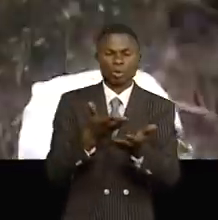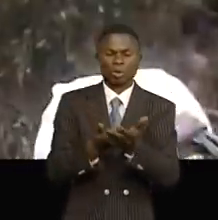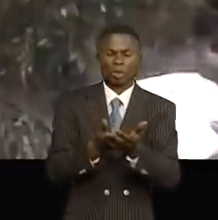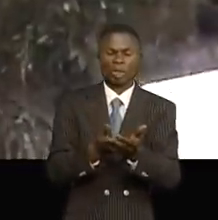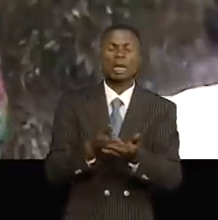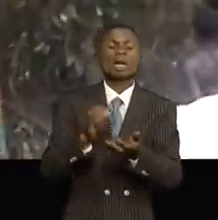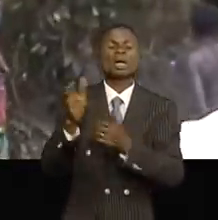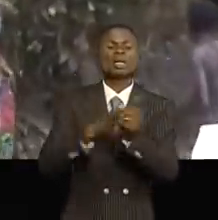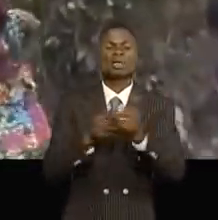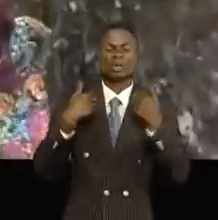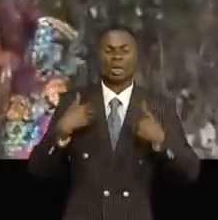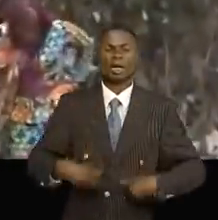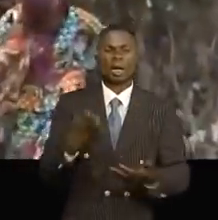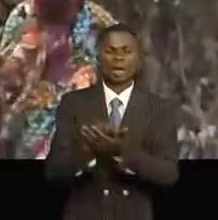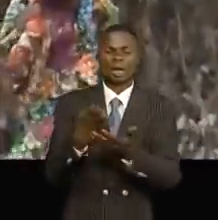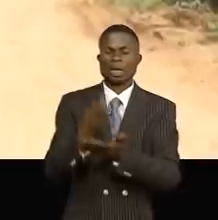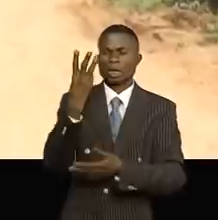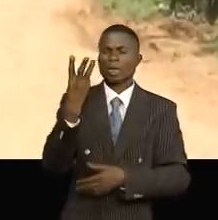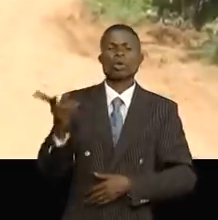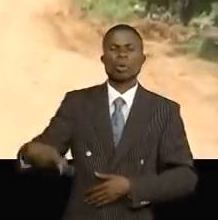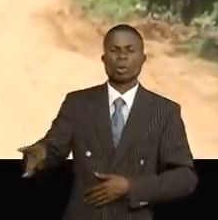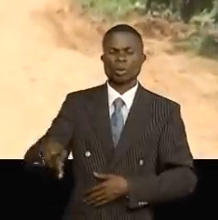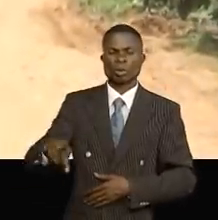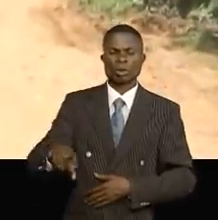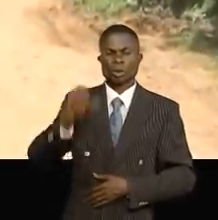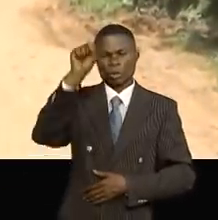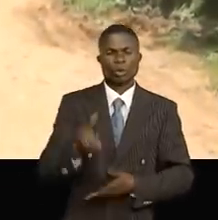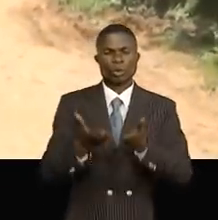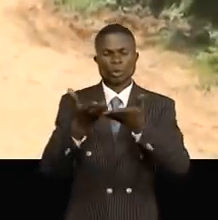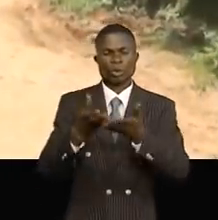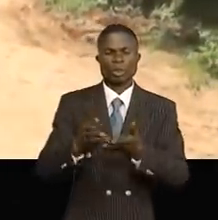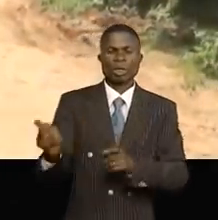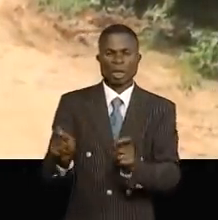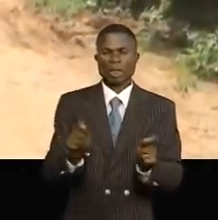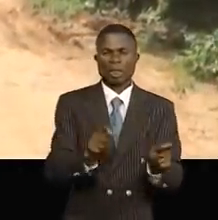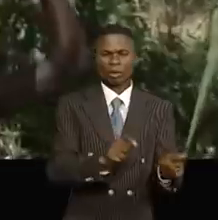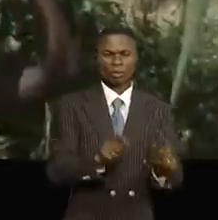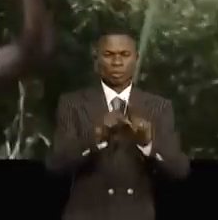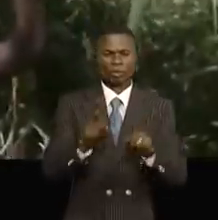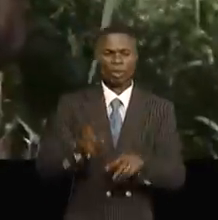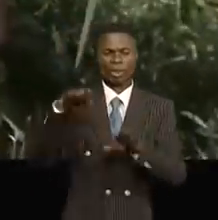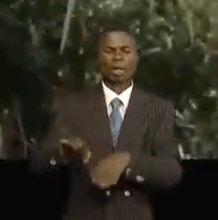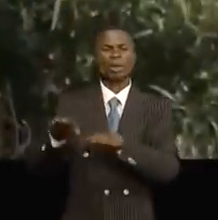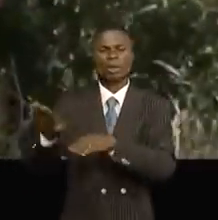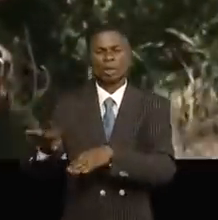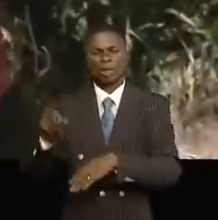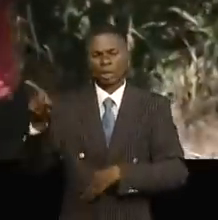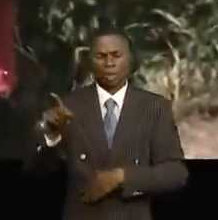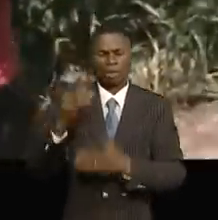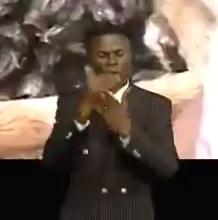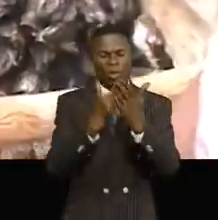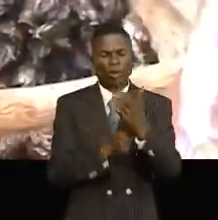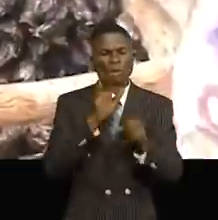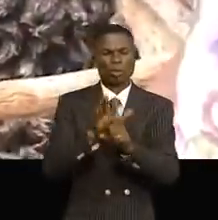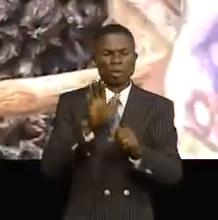conséquences sur l'économie de trois provinces, notamment le Sud-Kivu, les Tanganyika et les Manima, où on enregistre